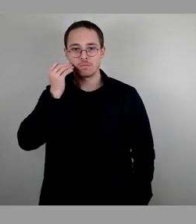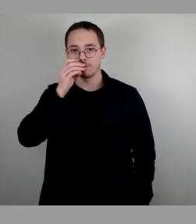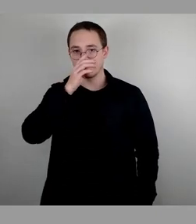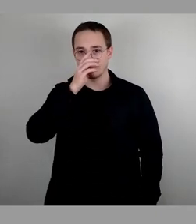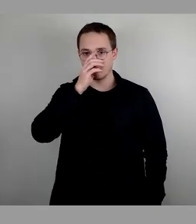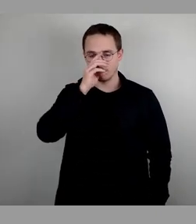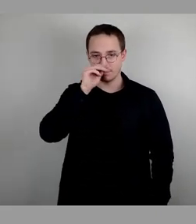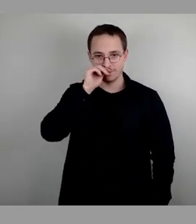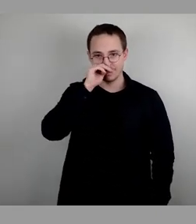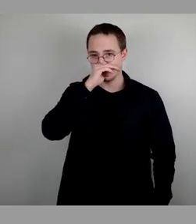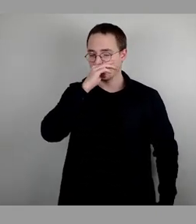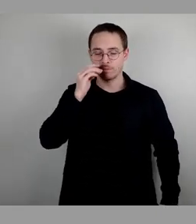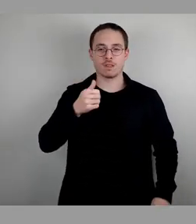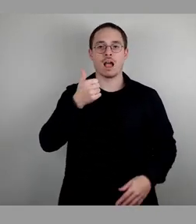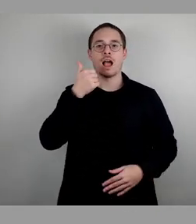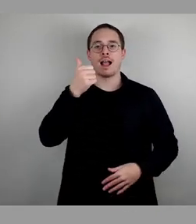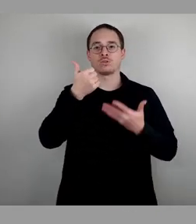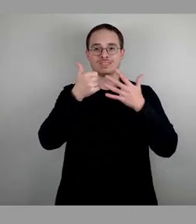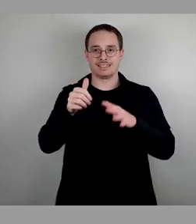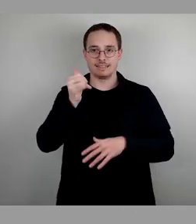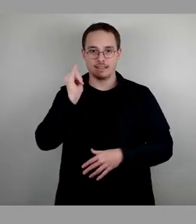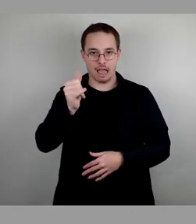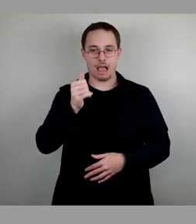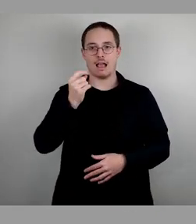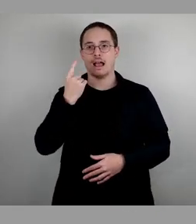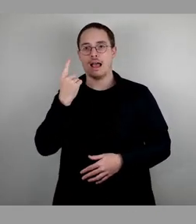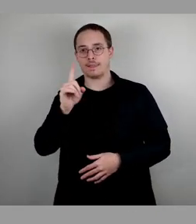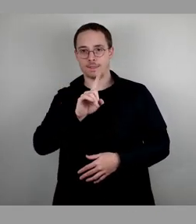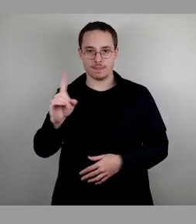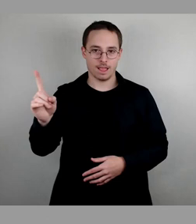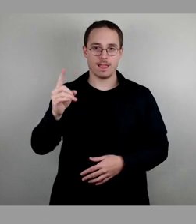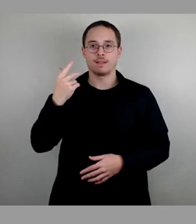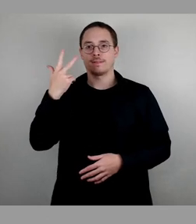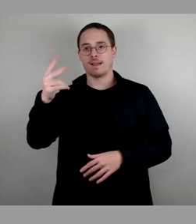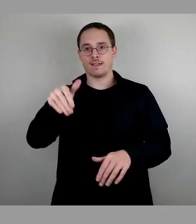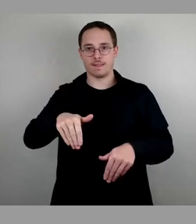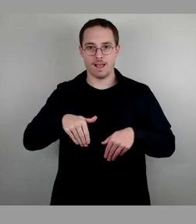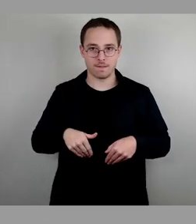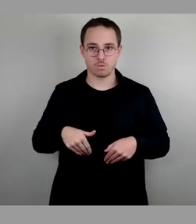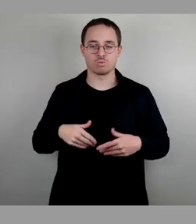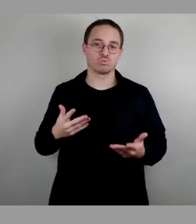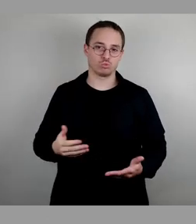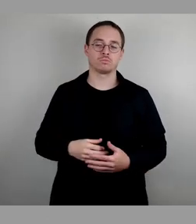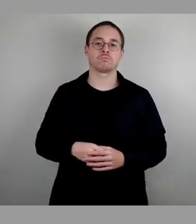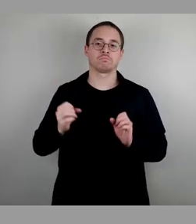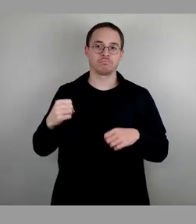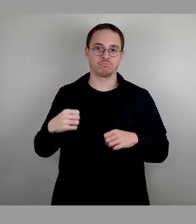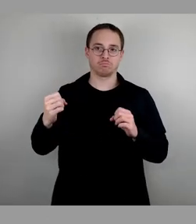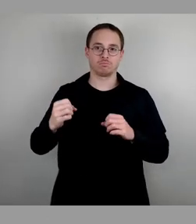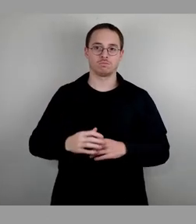Bei 61 Ja, 1 Nein, 3 Haltungen, mehrheitlich so beschlossen. Dann haben wir